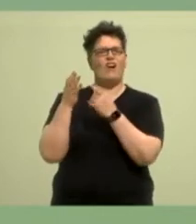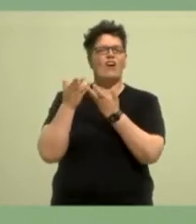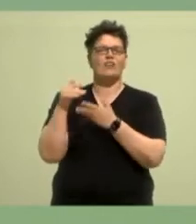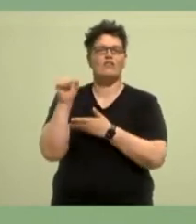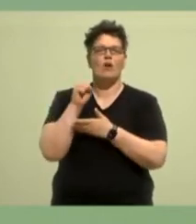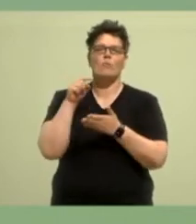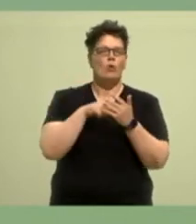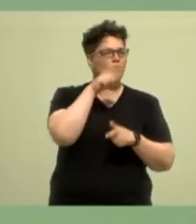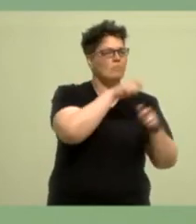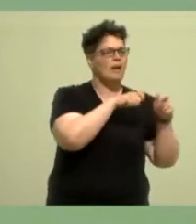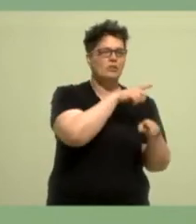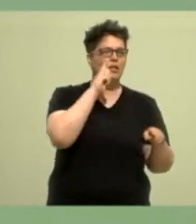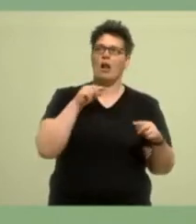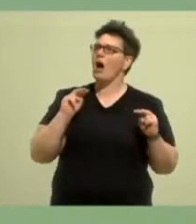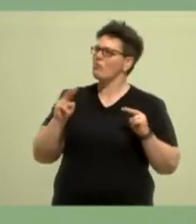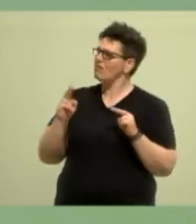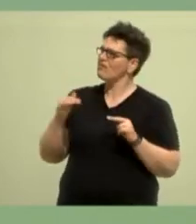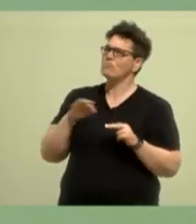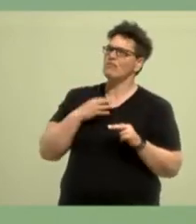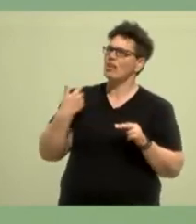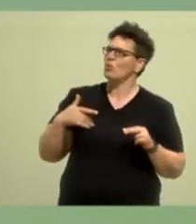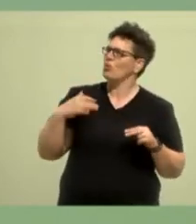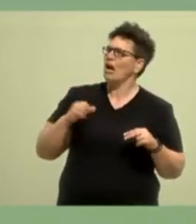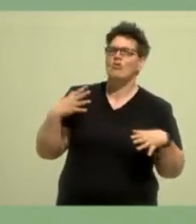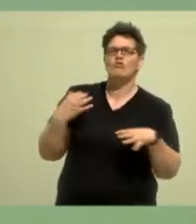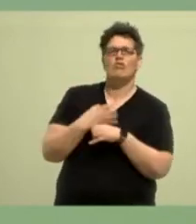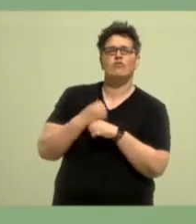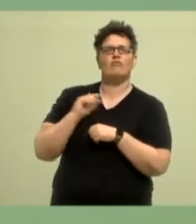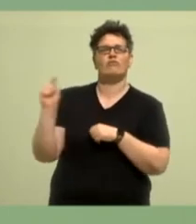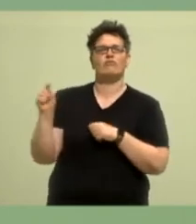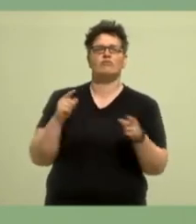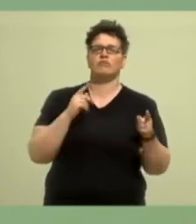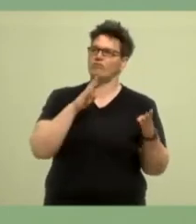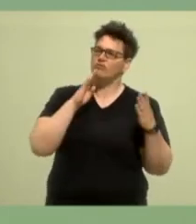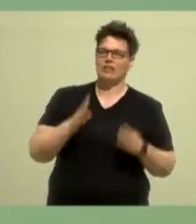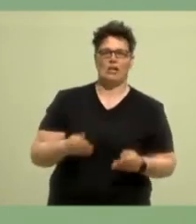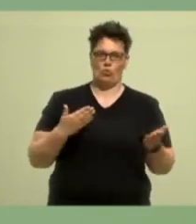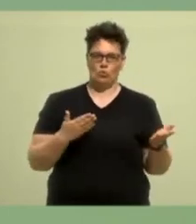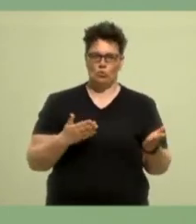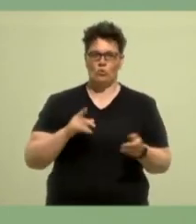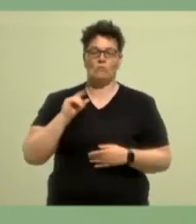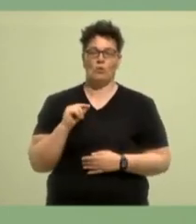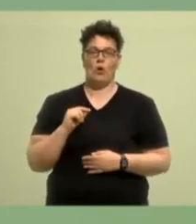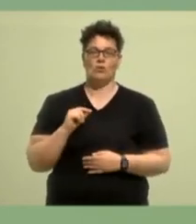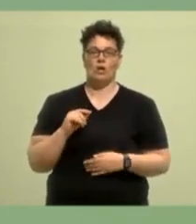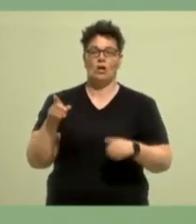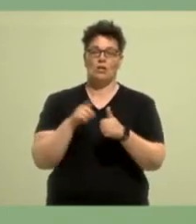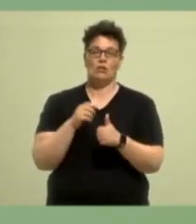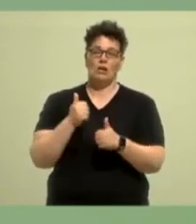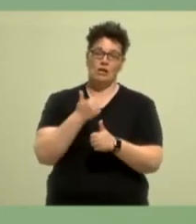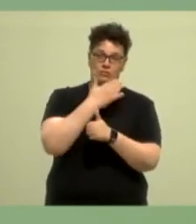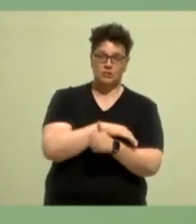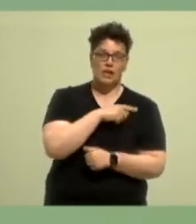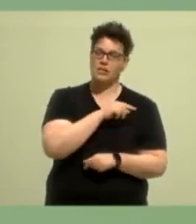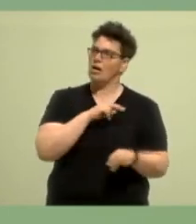haben und ihr Vertrauen in uns gesetzt haben. Und dass sie uns zugetraut haben, auf der einen Seite die besten Antworten